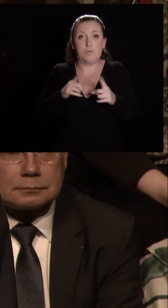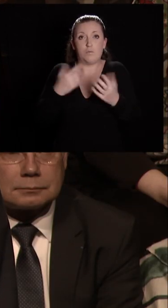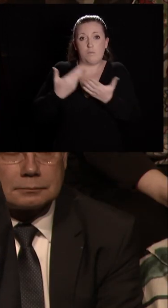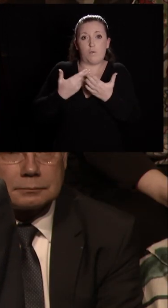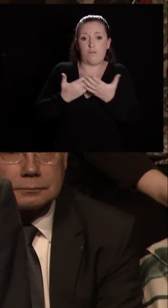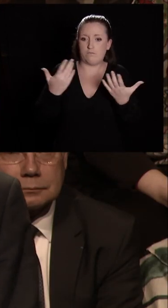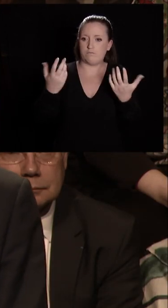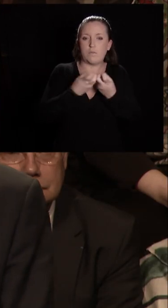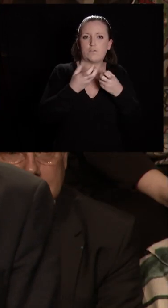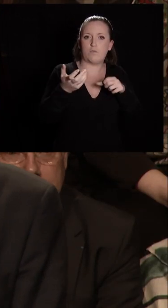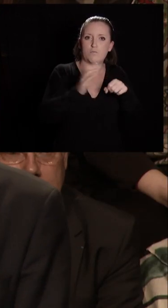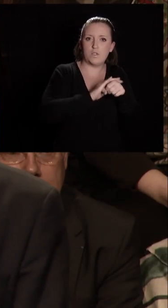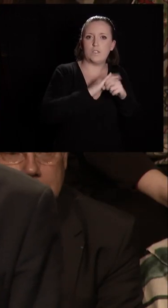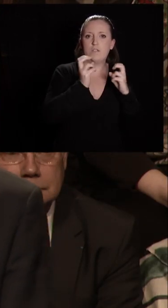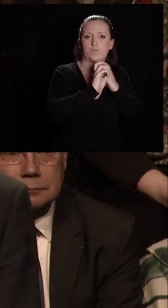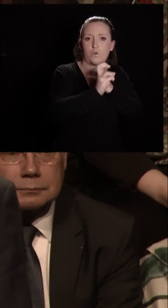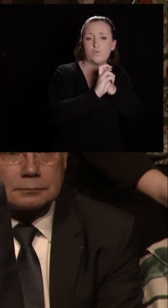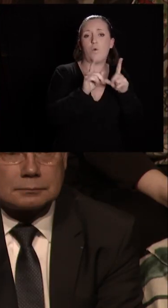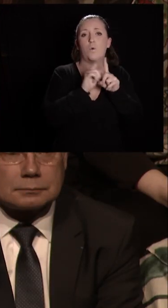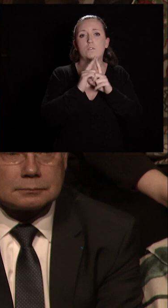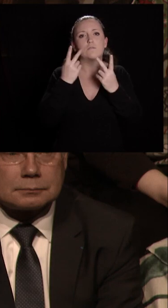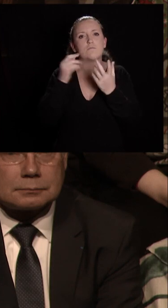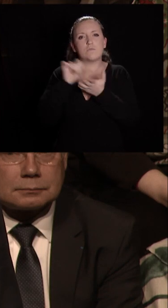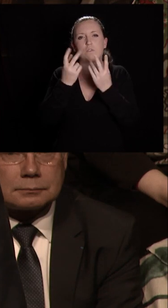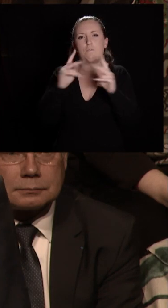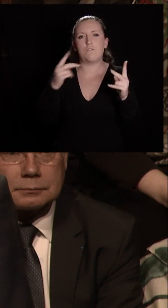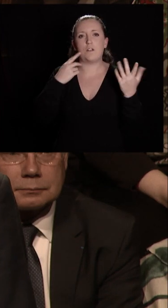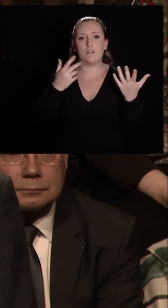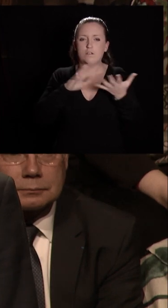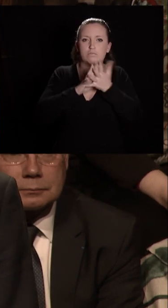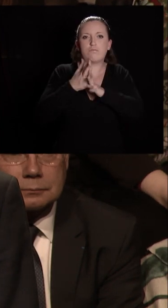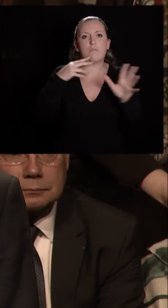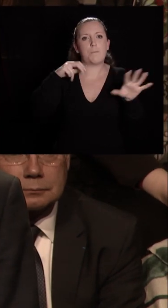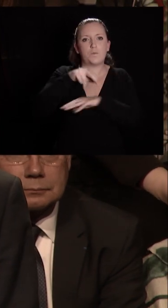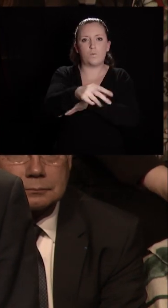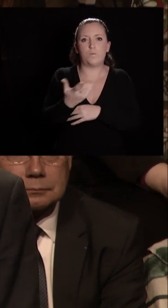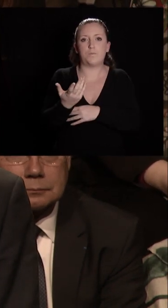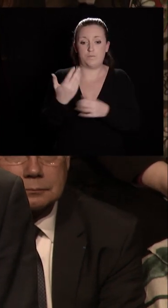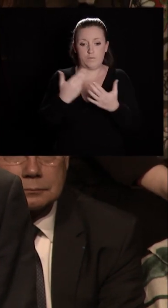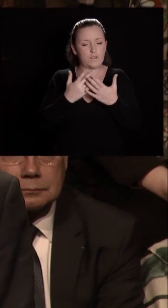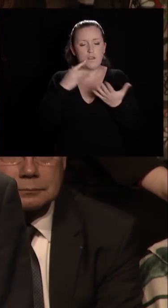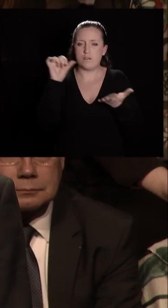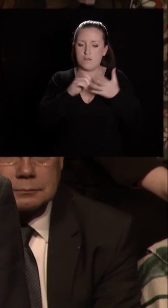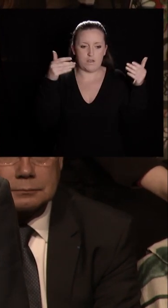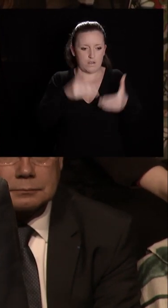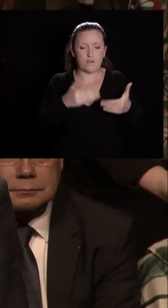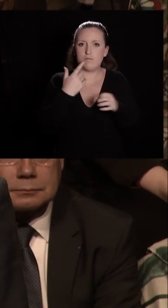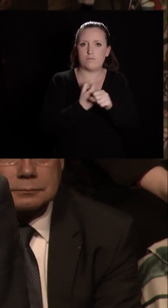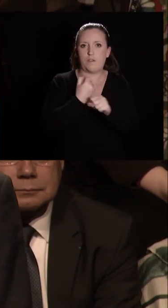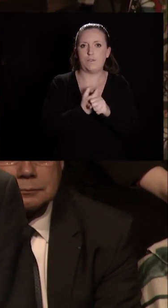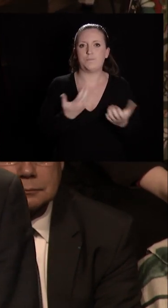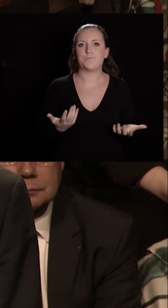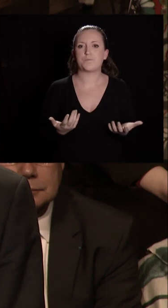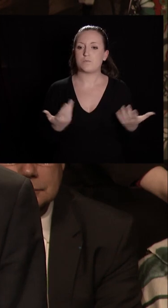politiques de transport et de piétonisation du centre-ville, est au cœur de nos préoccupations. Mesdames et